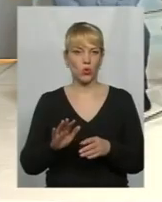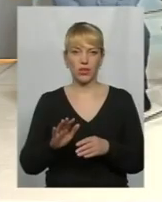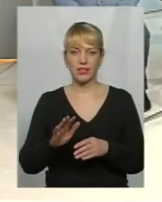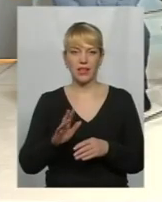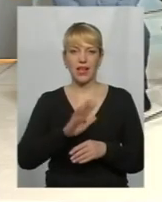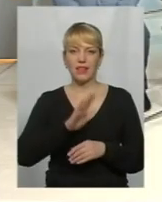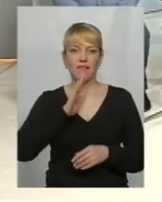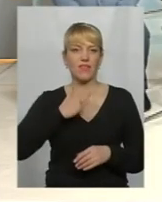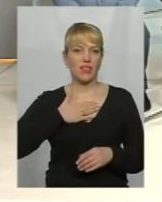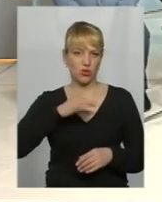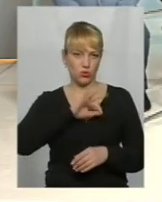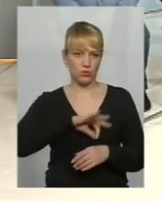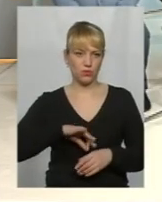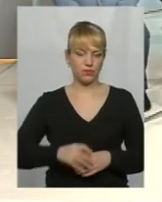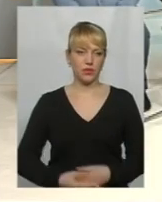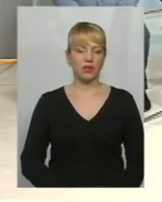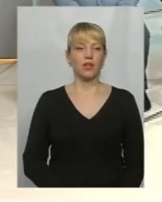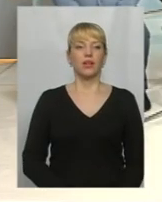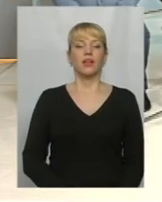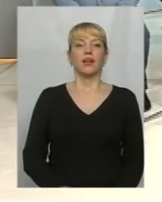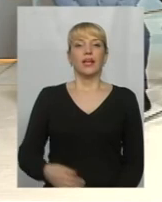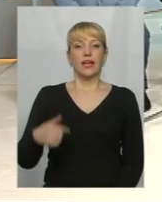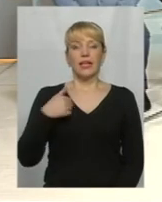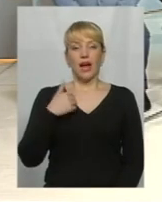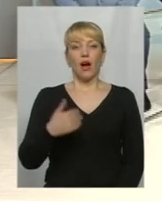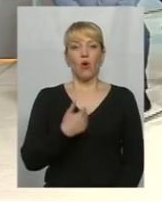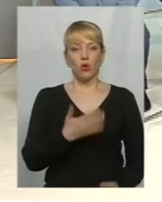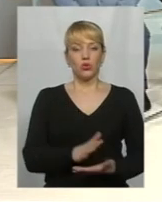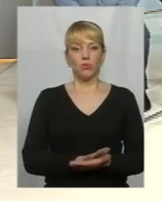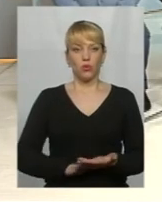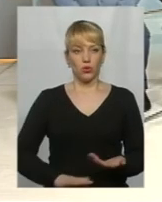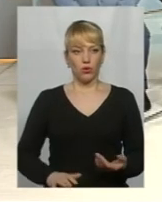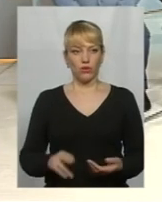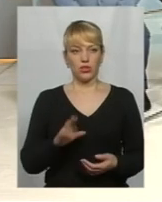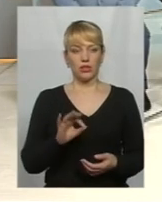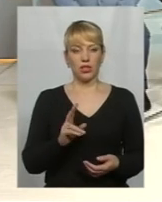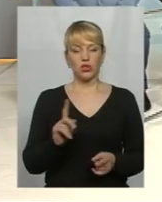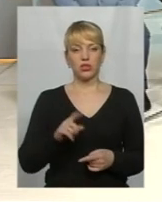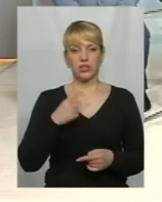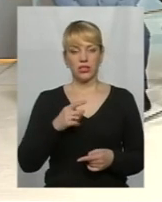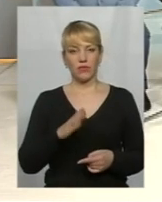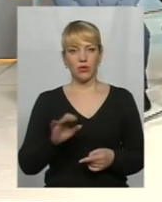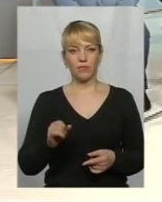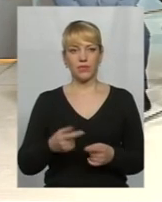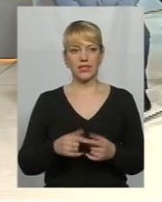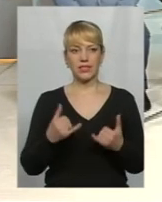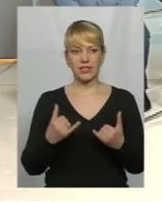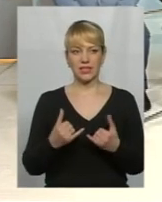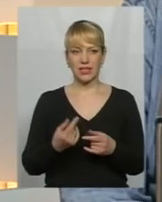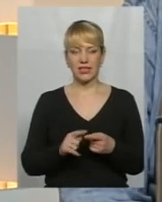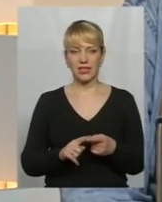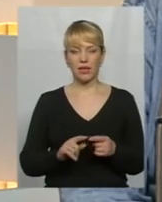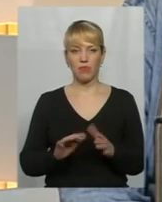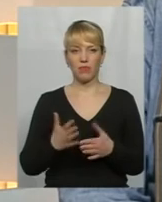однозначно. Ну, по-перше, я хочу продовжити трошечки, от Валерий Олександрович сказав, зараз, до речі, зараз, в цей момент,